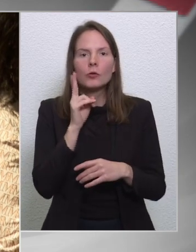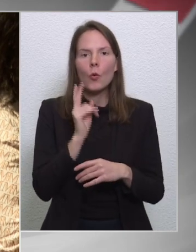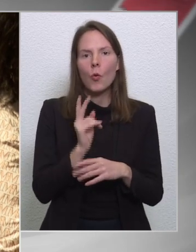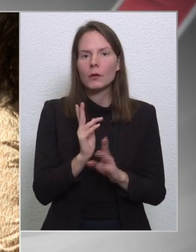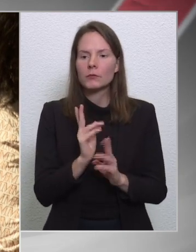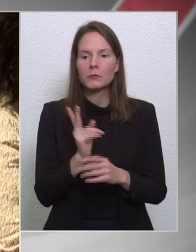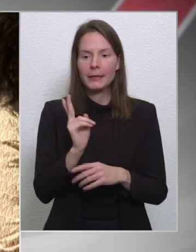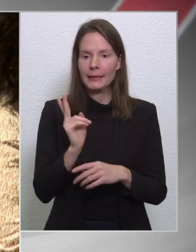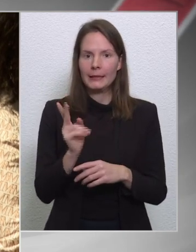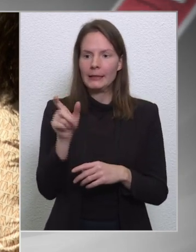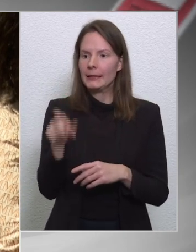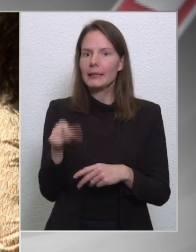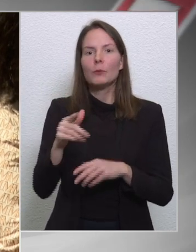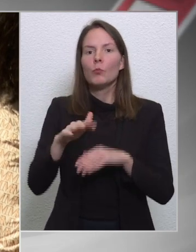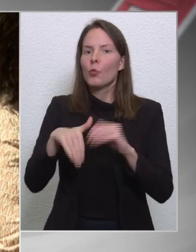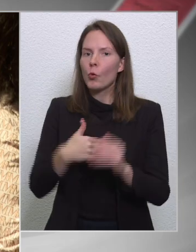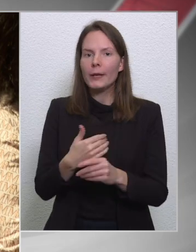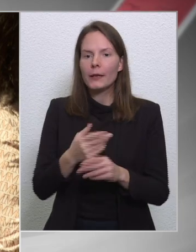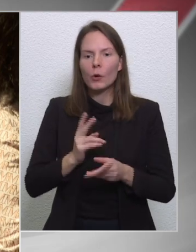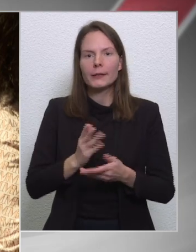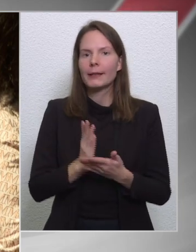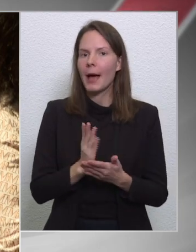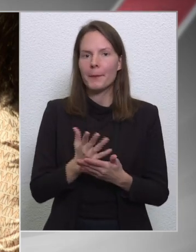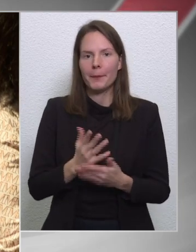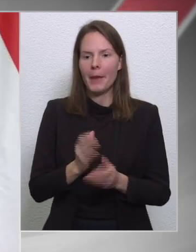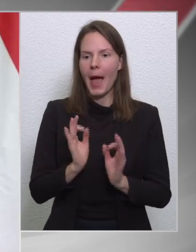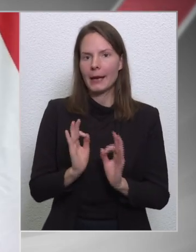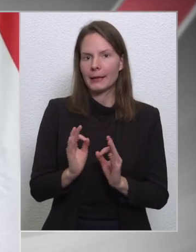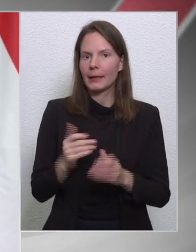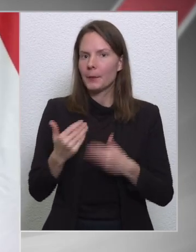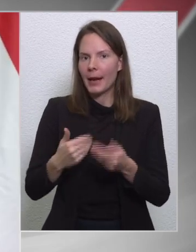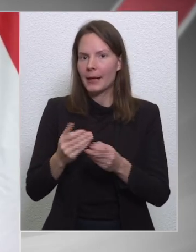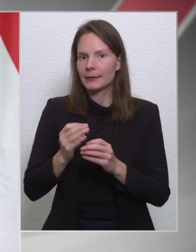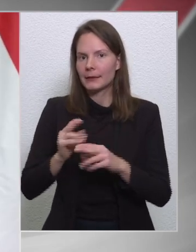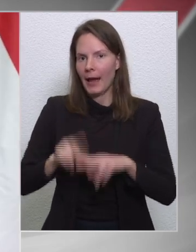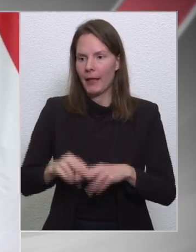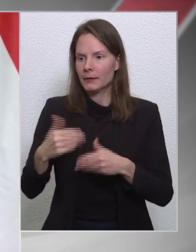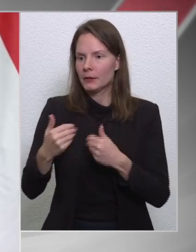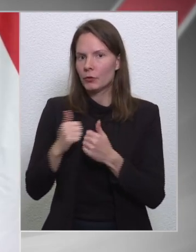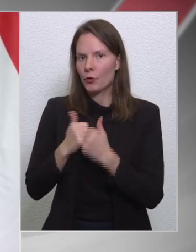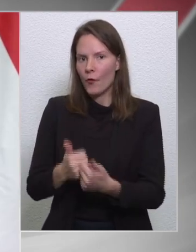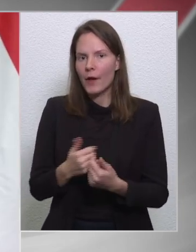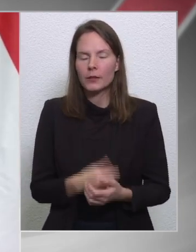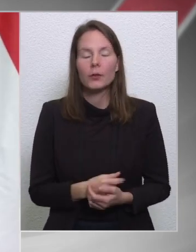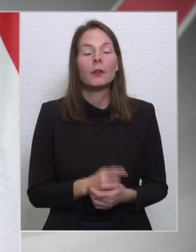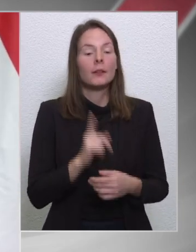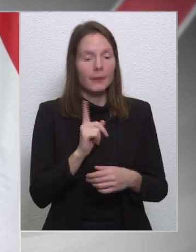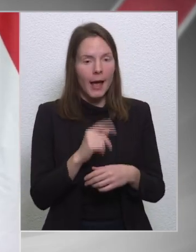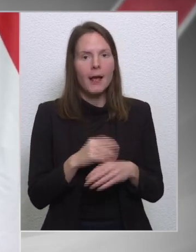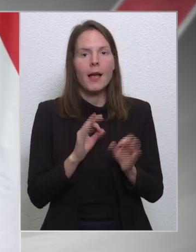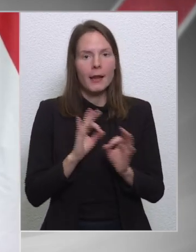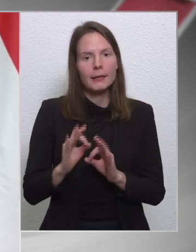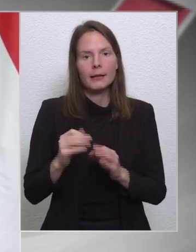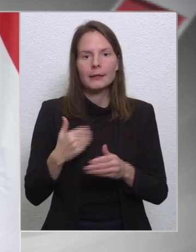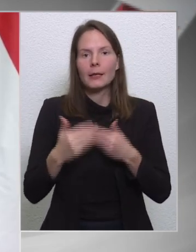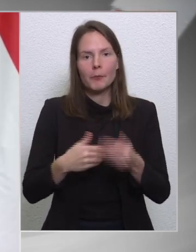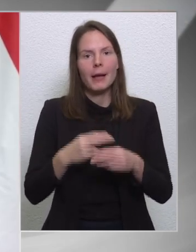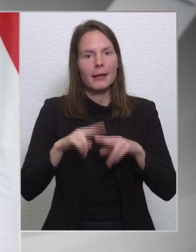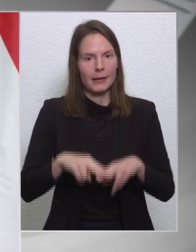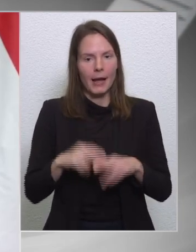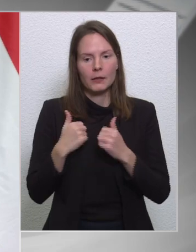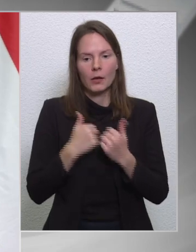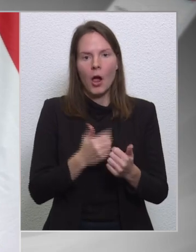menet, ki múlt az, hogy nem az eredeti menetrendnél tartunk? De az eredeti menetrendnél tartunk. Ha elolvassa az